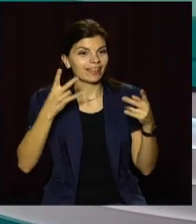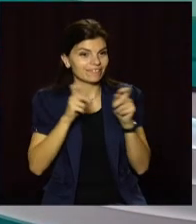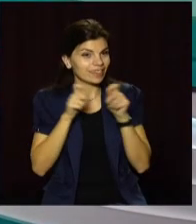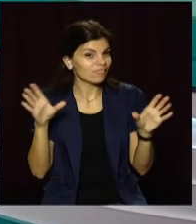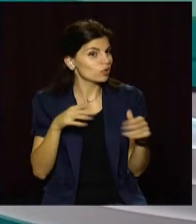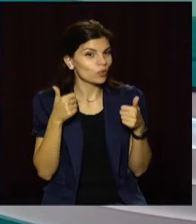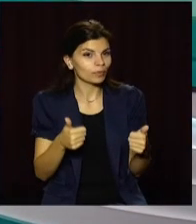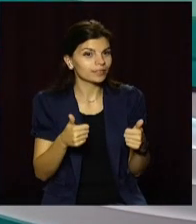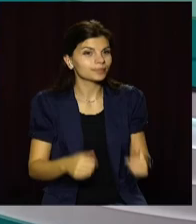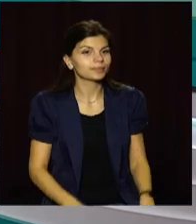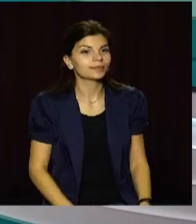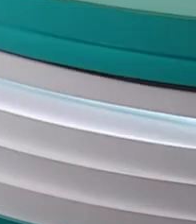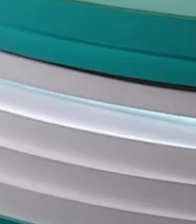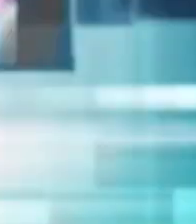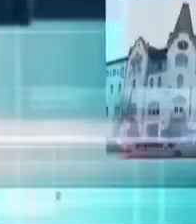все добре.